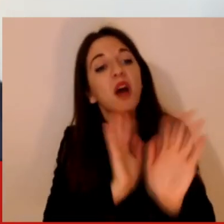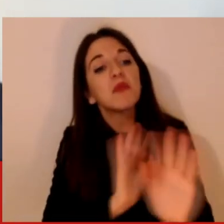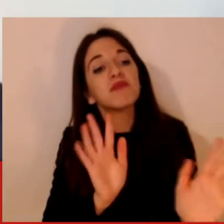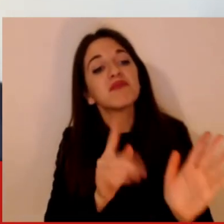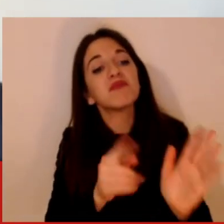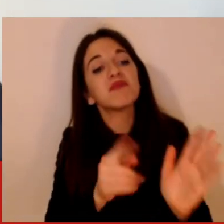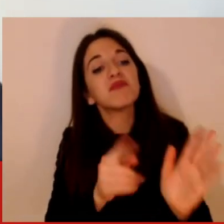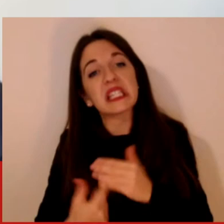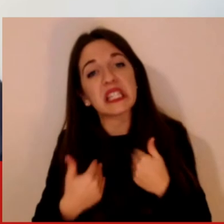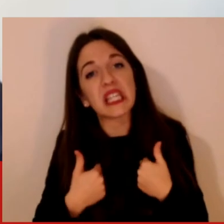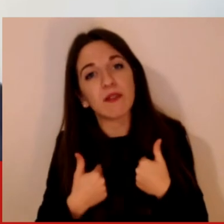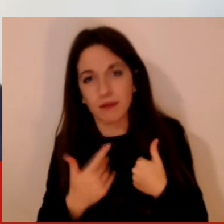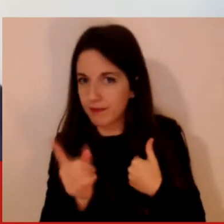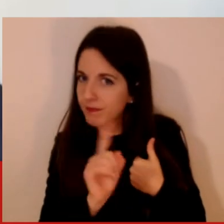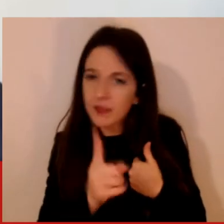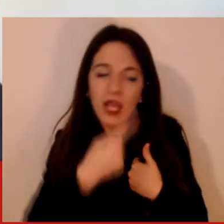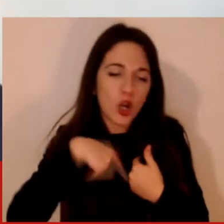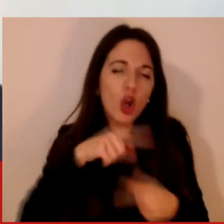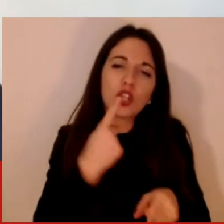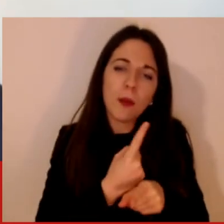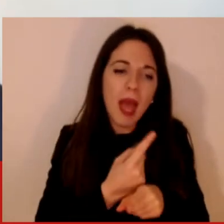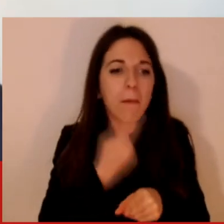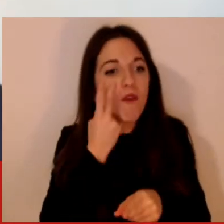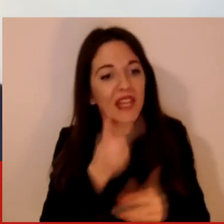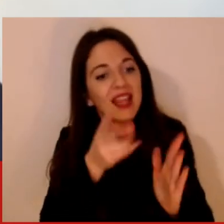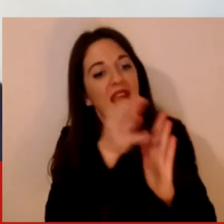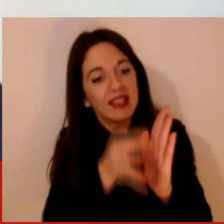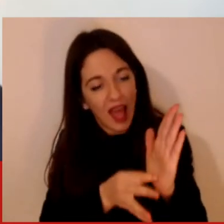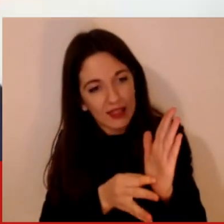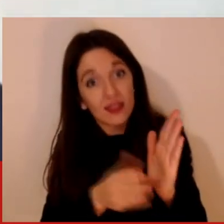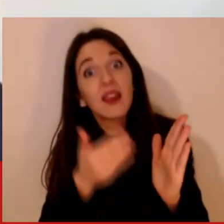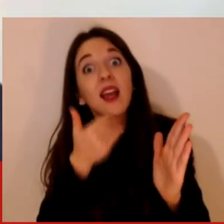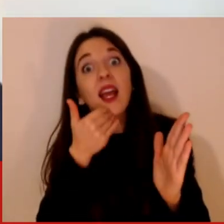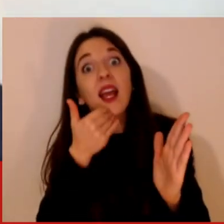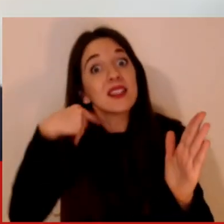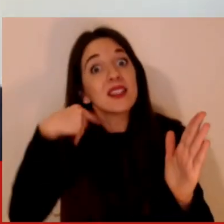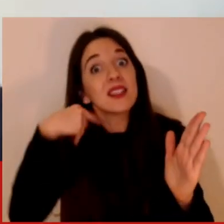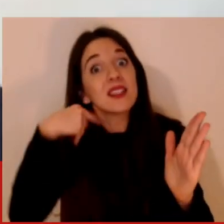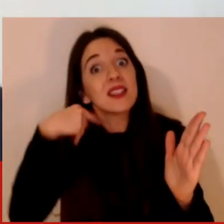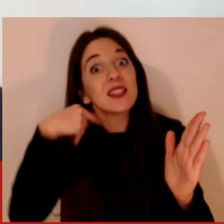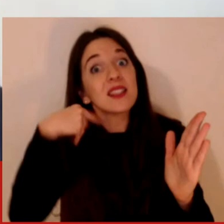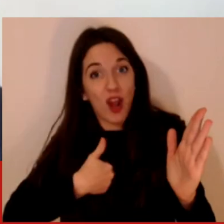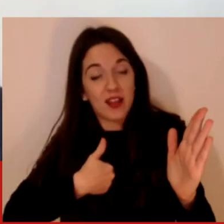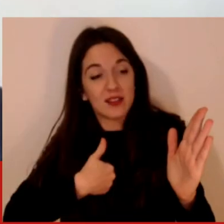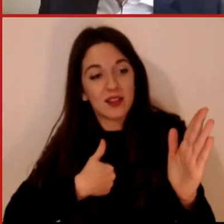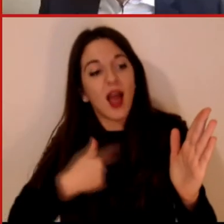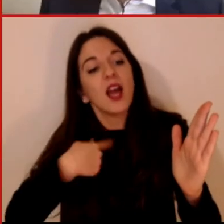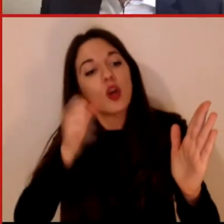avere un mondo migliore e delle intelligenze aumentate nel senso positivo.